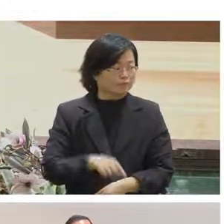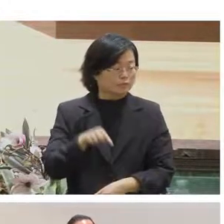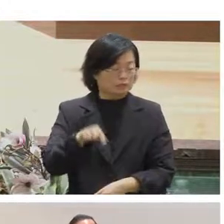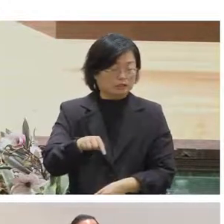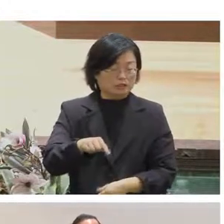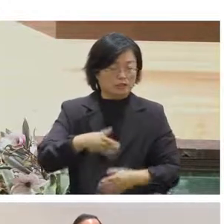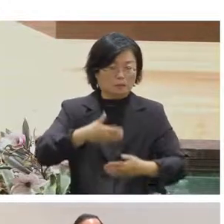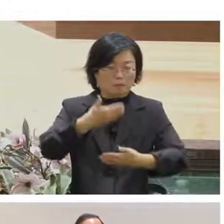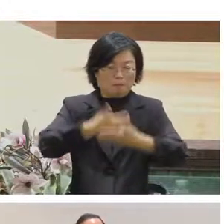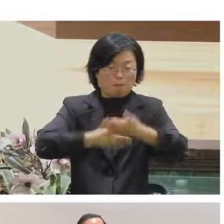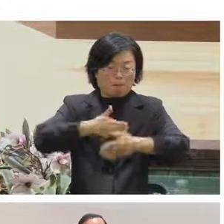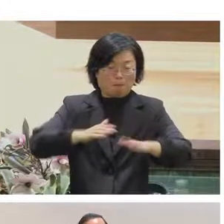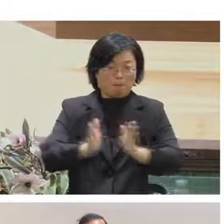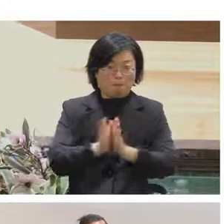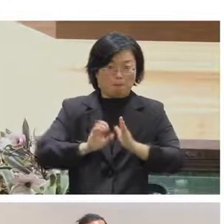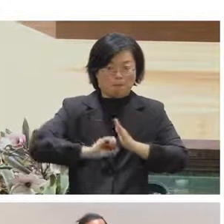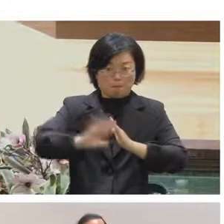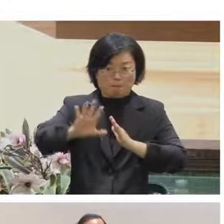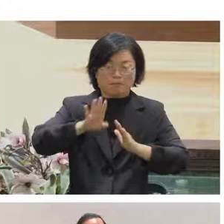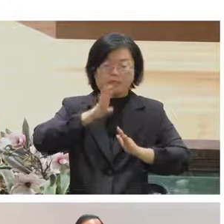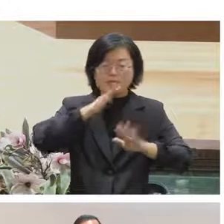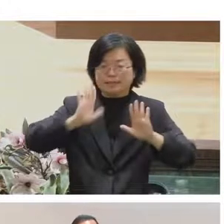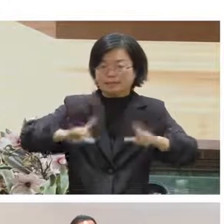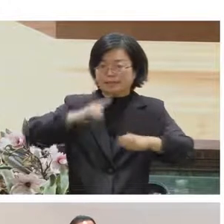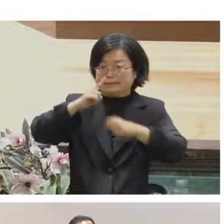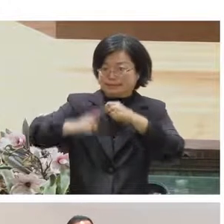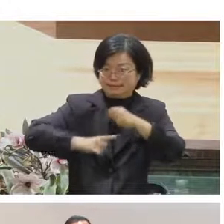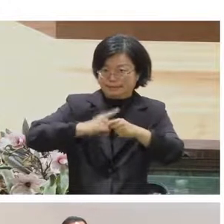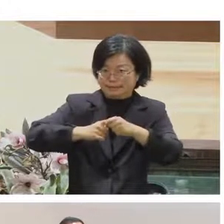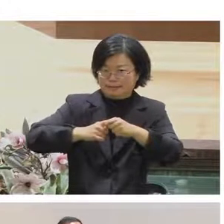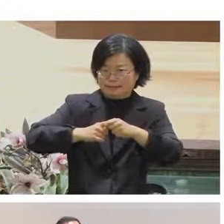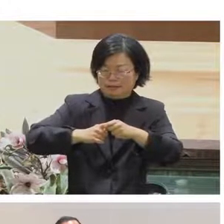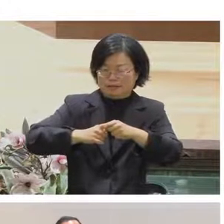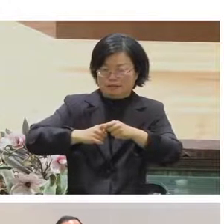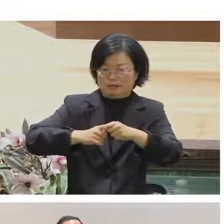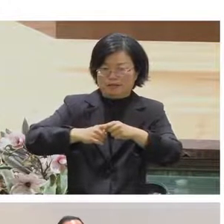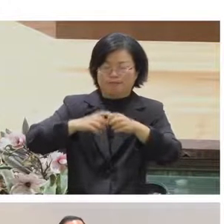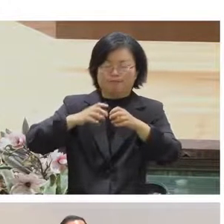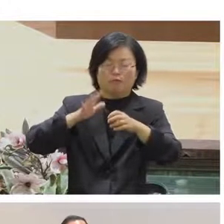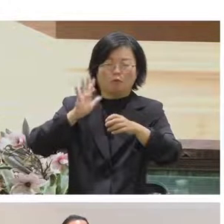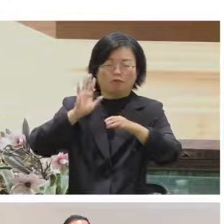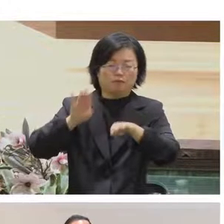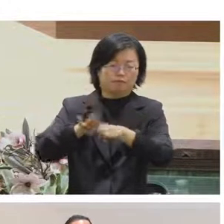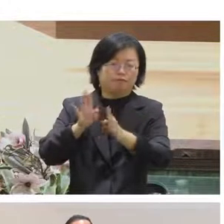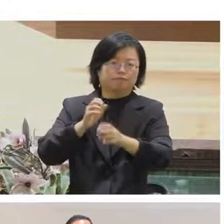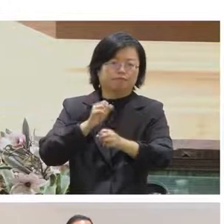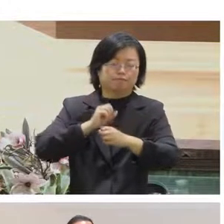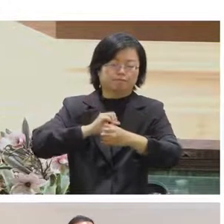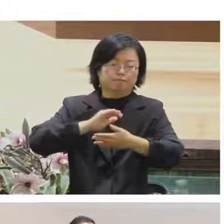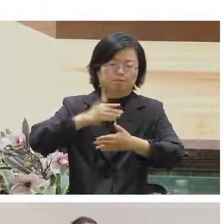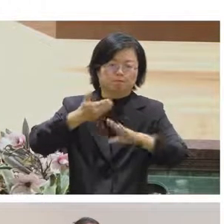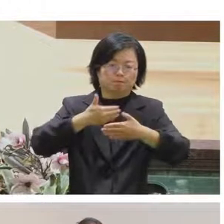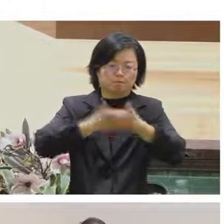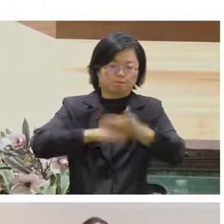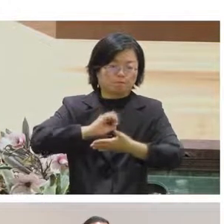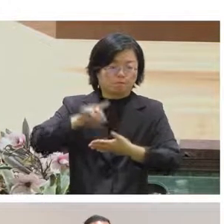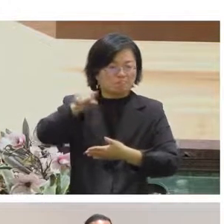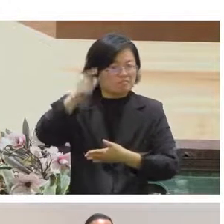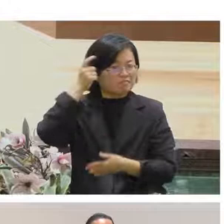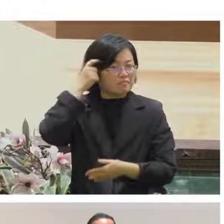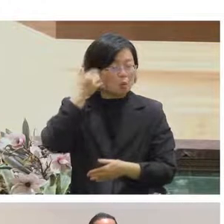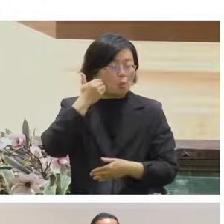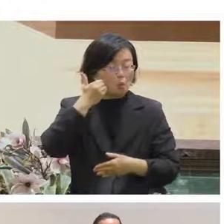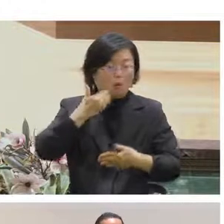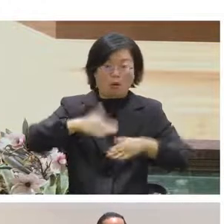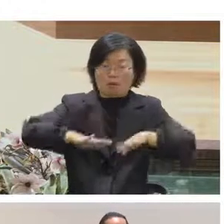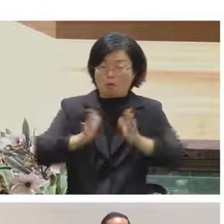在今年初因為疫情最嚴重的時候所做的線上黑客送那很有趣的是大家可能想像說做直播的話